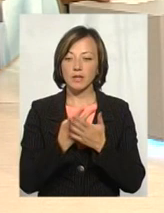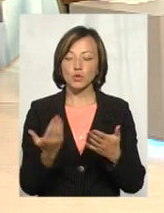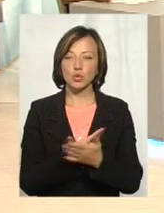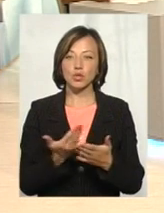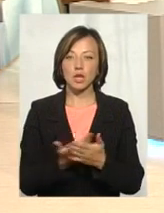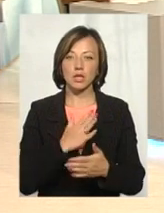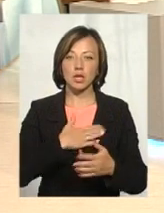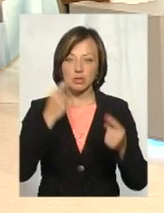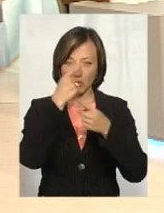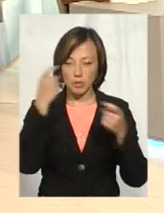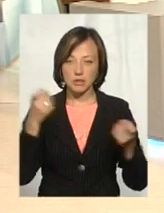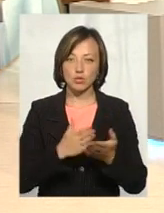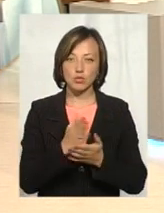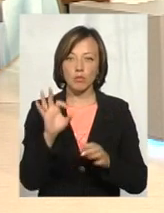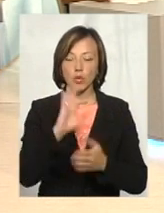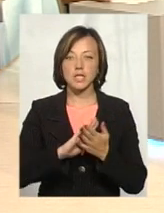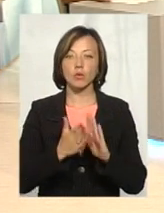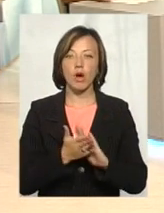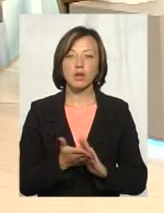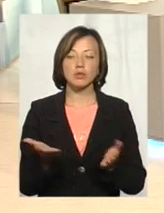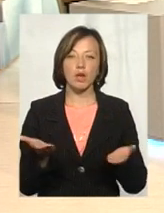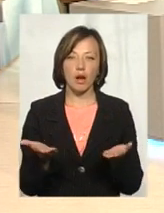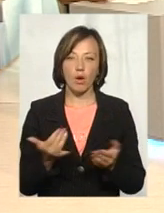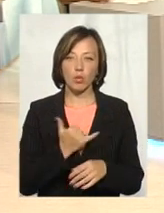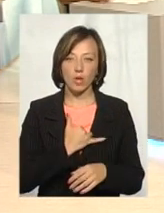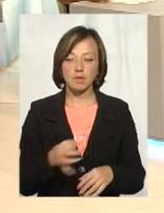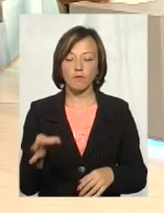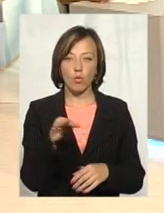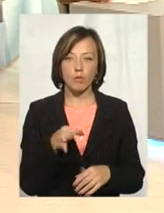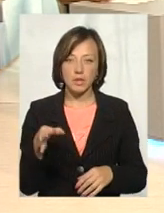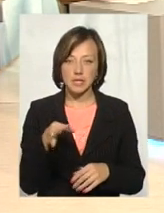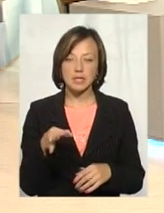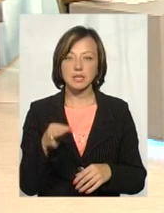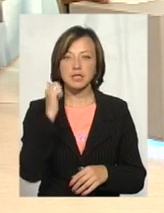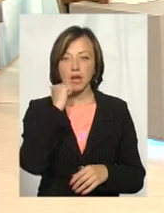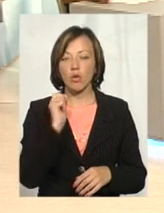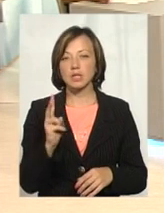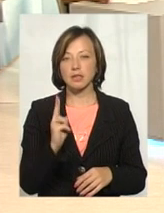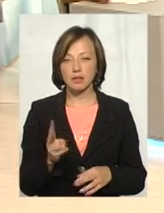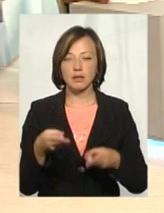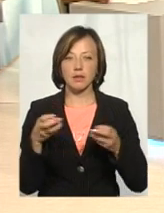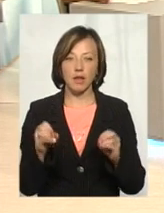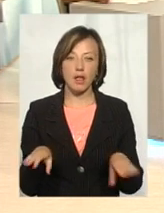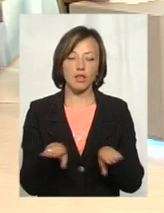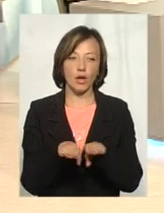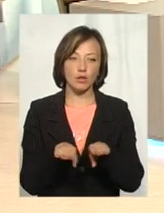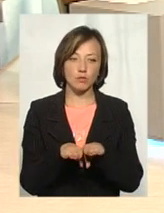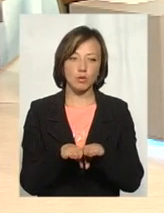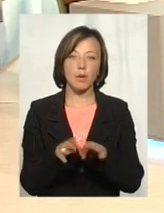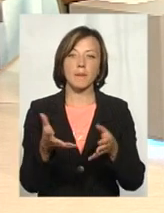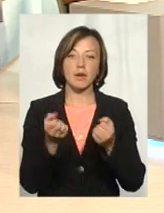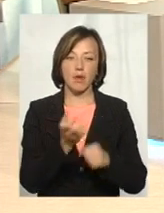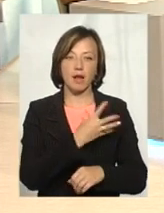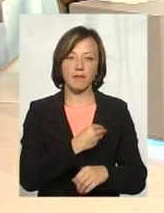сюжет нашого інформаційного відділу про ситуацію, яка в нас на Хмельниччині, зокрема у Старокостянтиновій, де начебто приймає